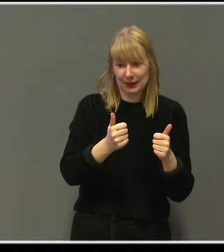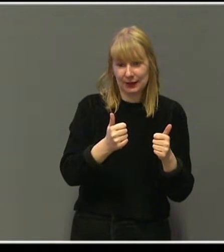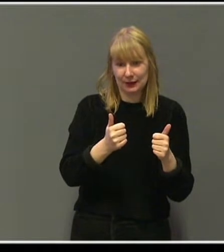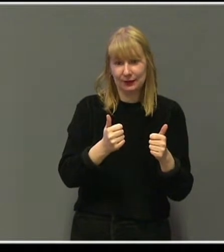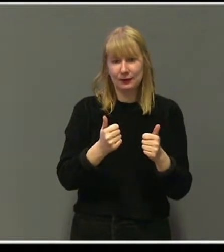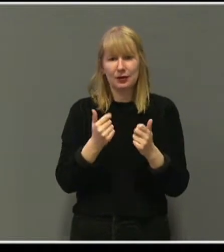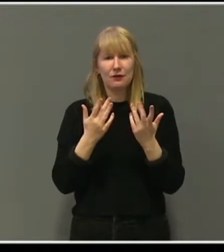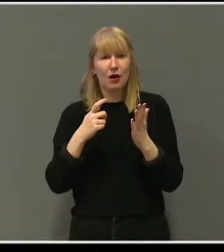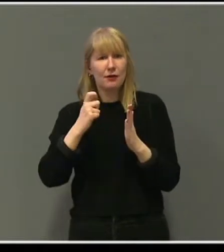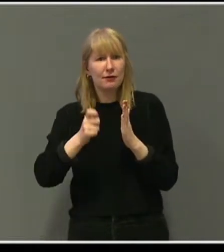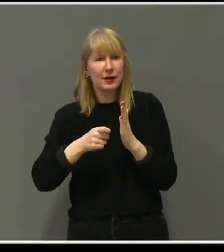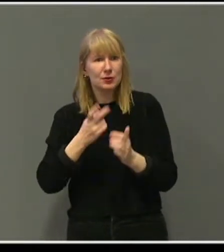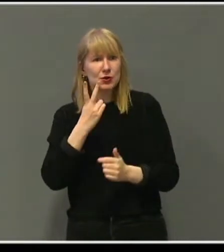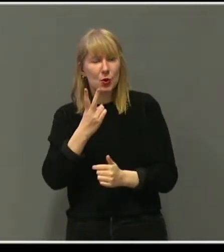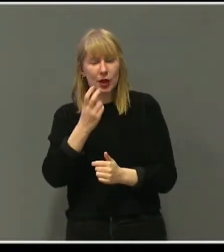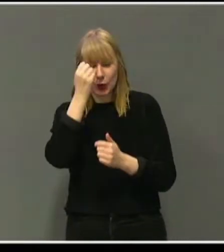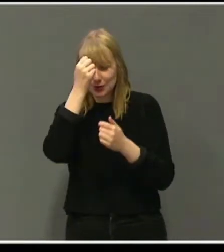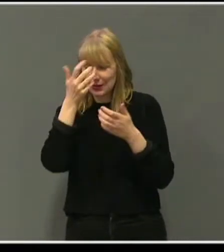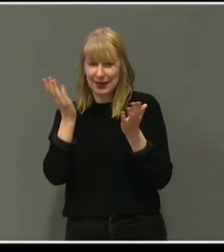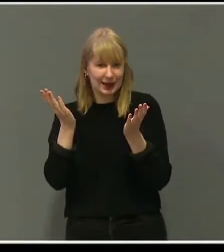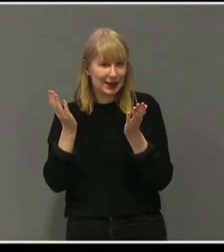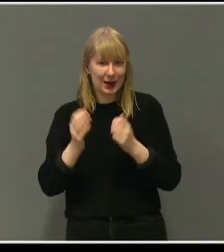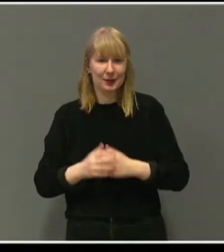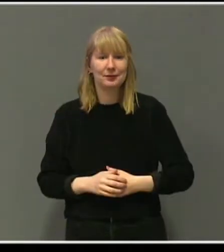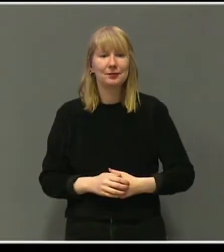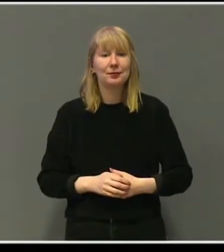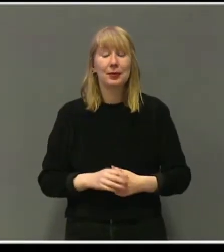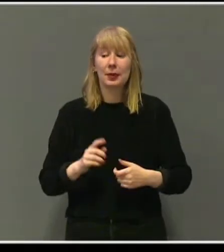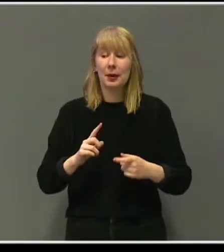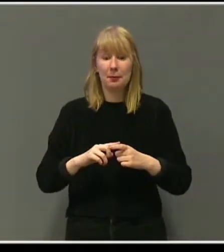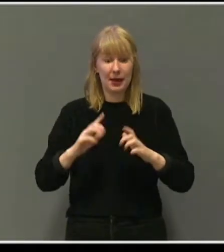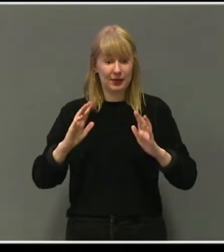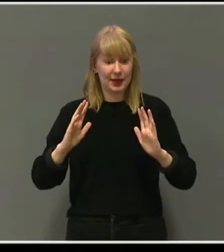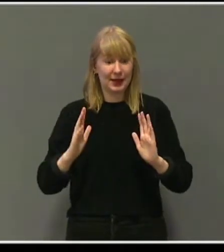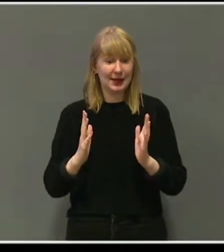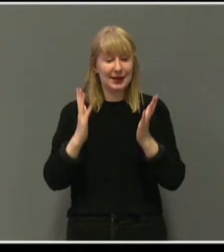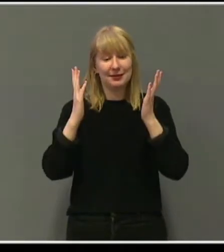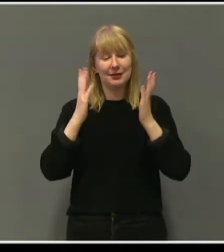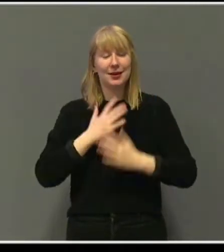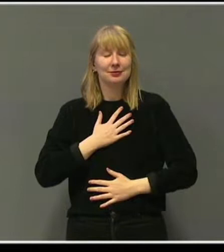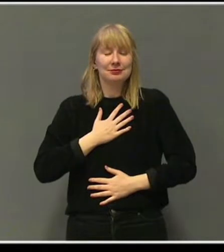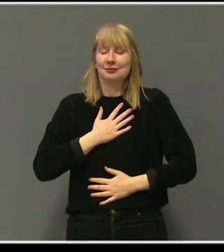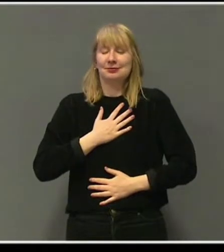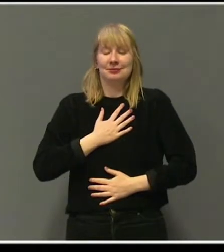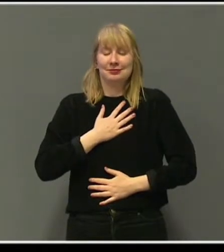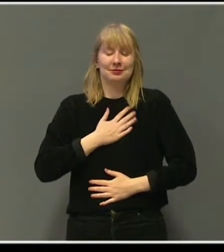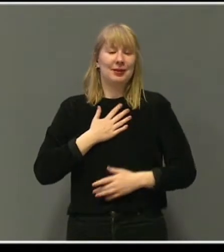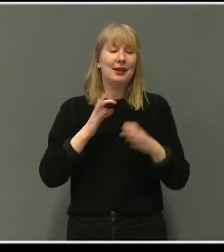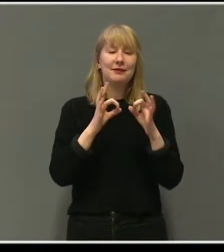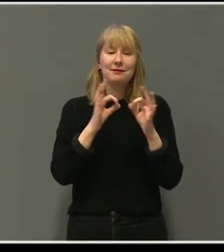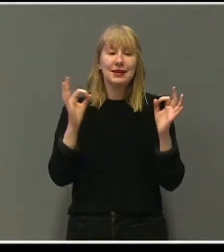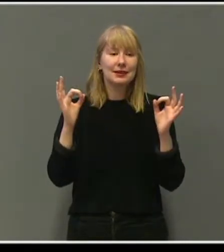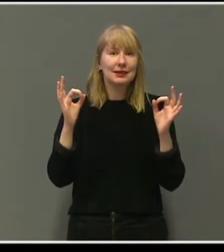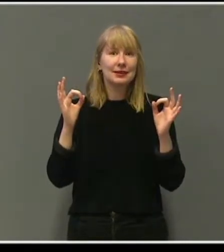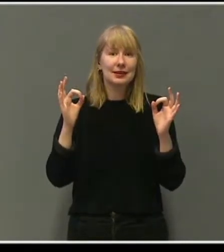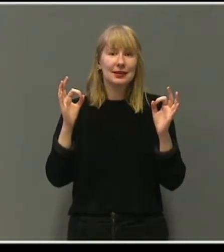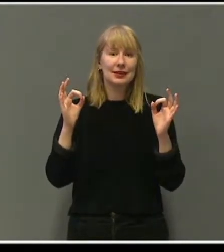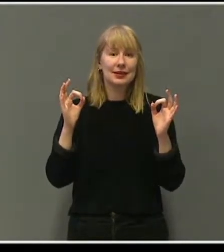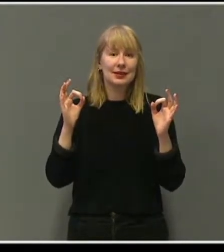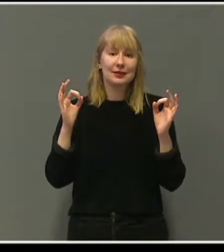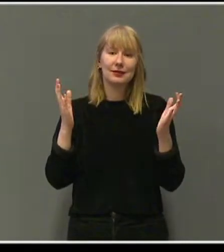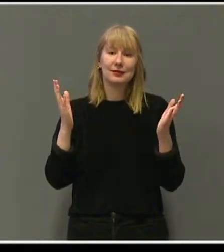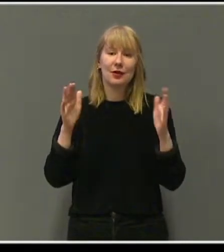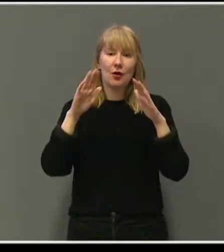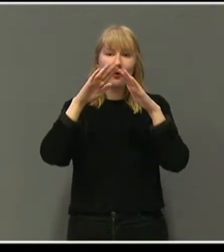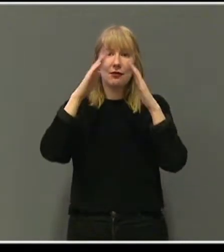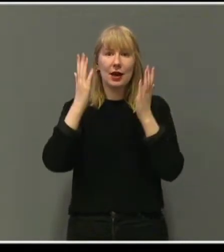film vi så har jeg ikke mulighet til å huske i dag. Men livet var lyst og lekent. Verden var i ferd med å åpne seg